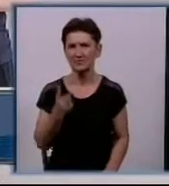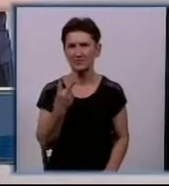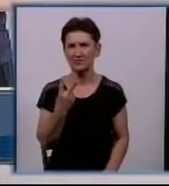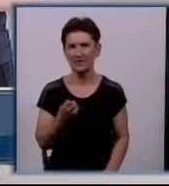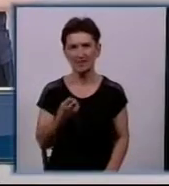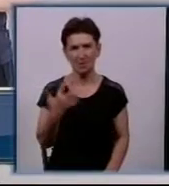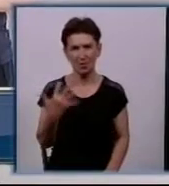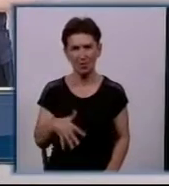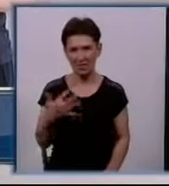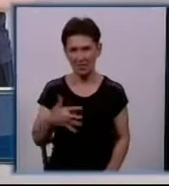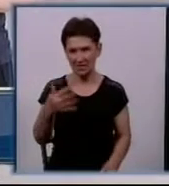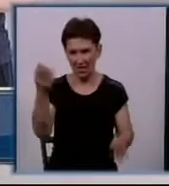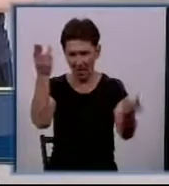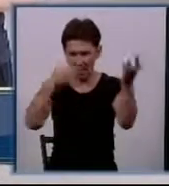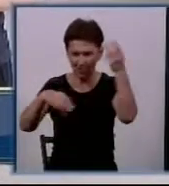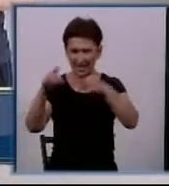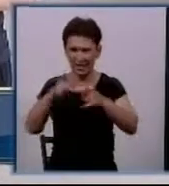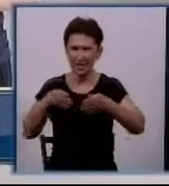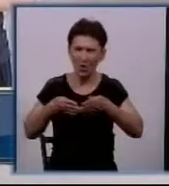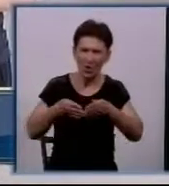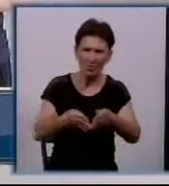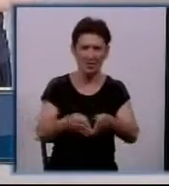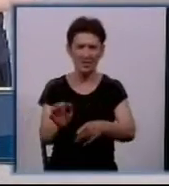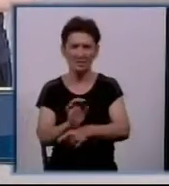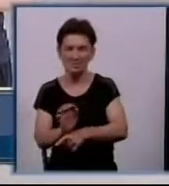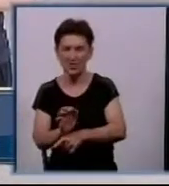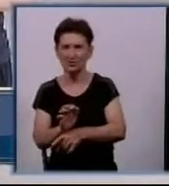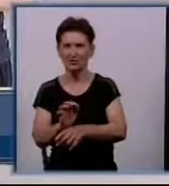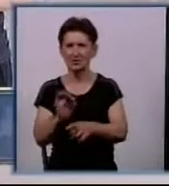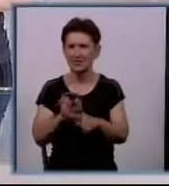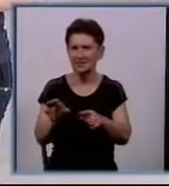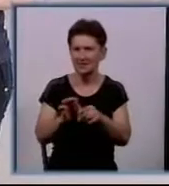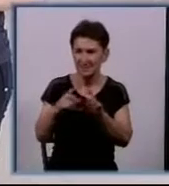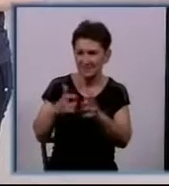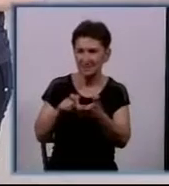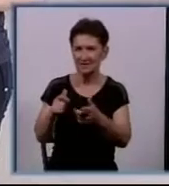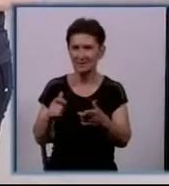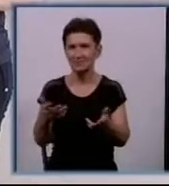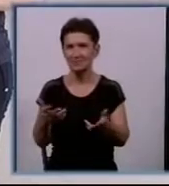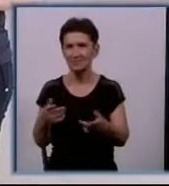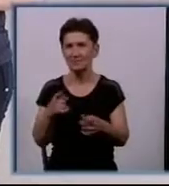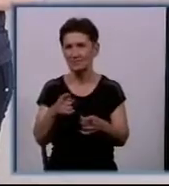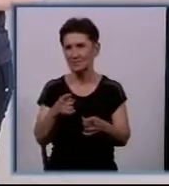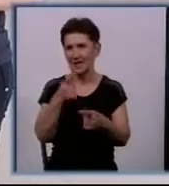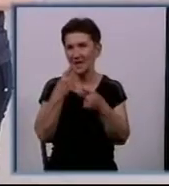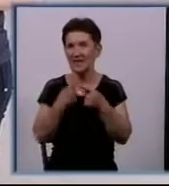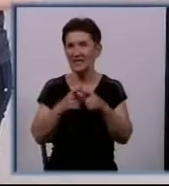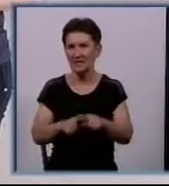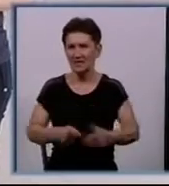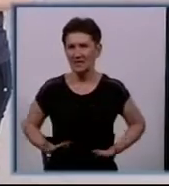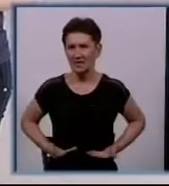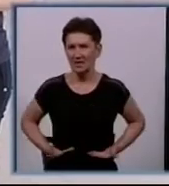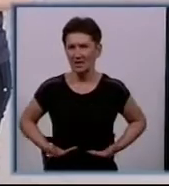моделей автомобілів, кораблів, авіація, вироби стірників та макети залізниць. Виставка цивільної техніки «Модельна